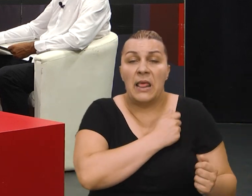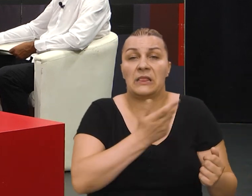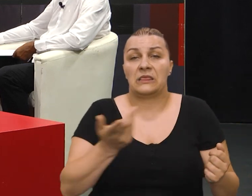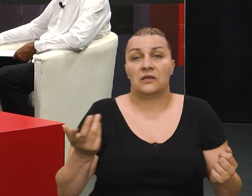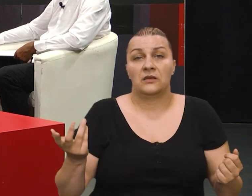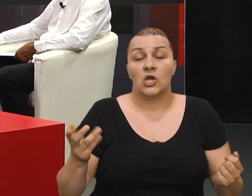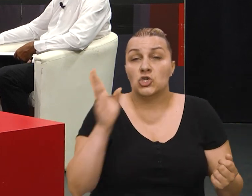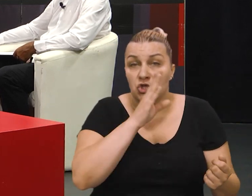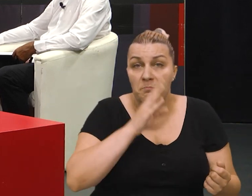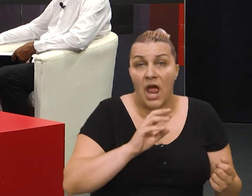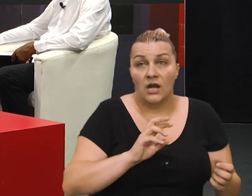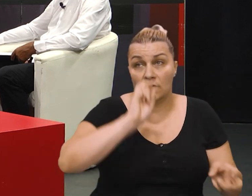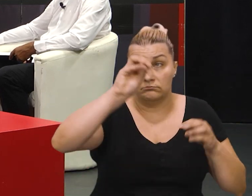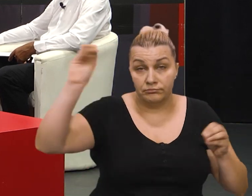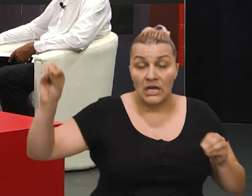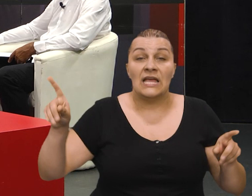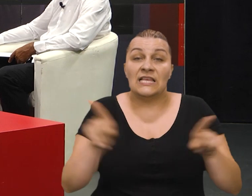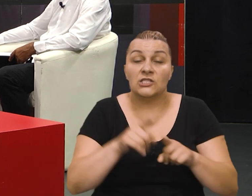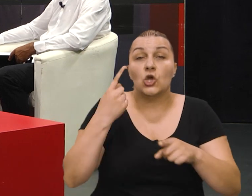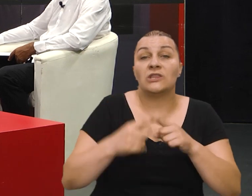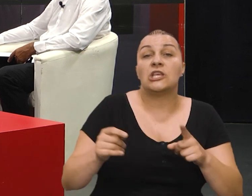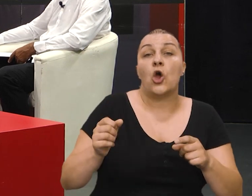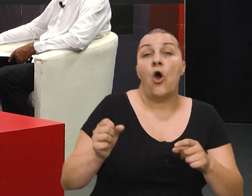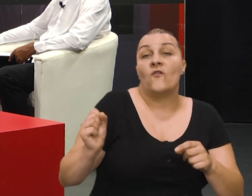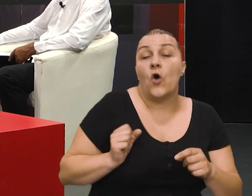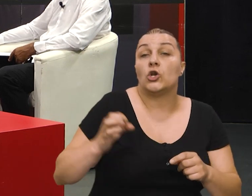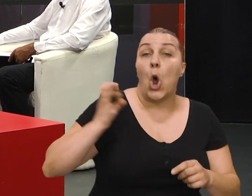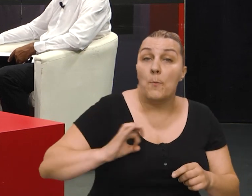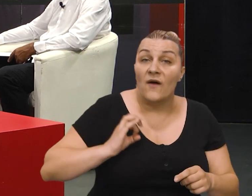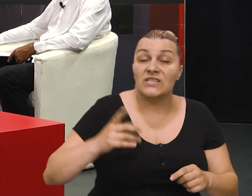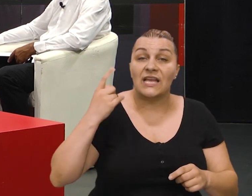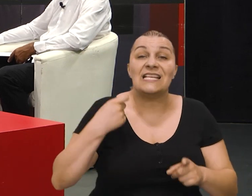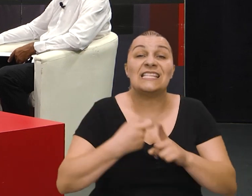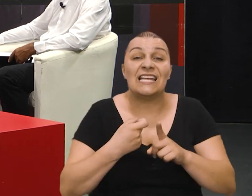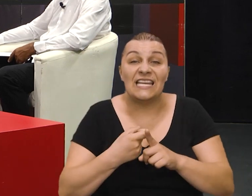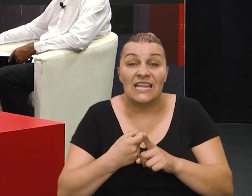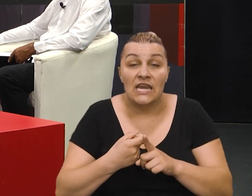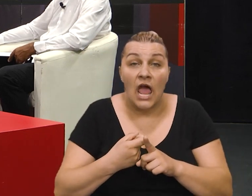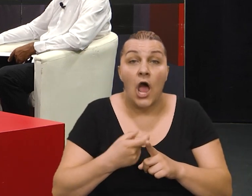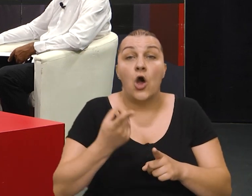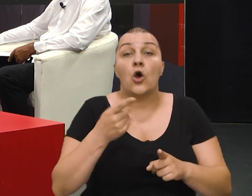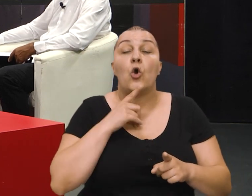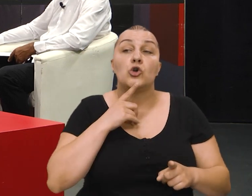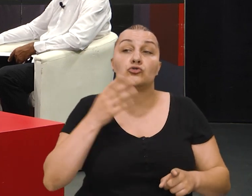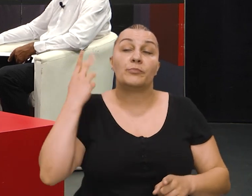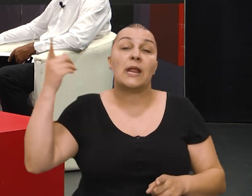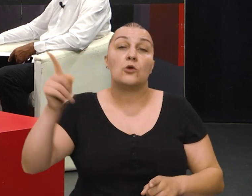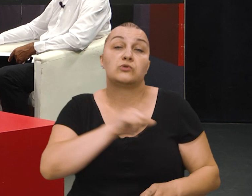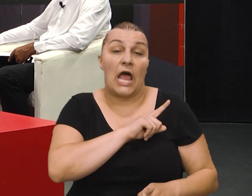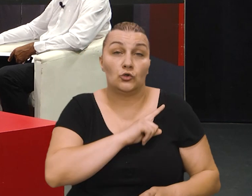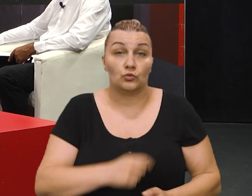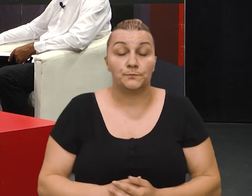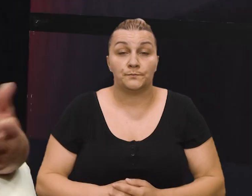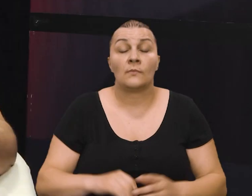Splita, Šibenika. Isto tako dio vojni obveznika iz Knina i njegove okolne mjeste koje se nalazio u Zadru.